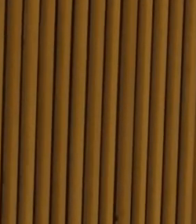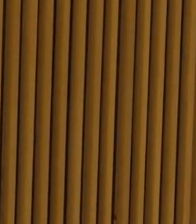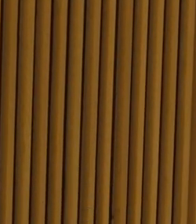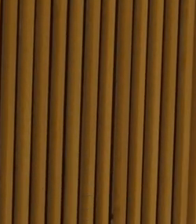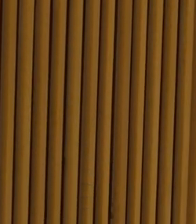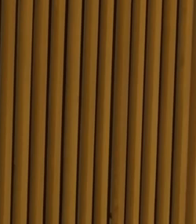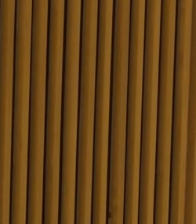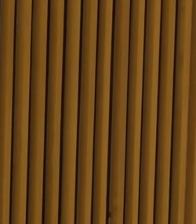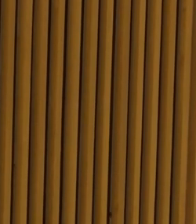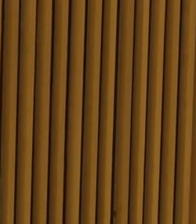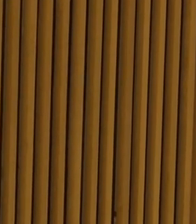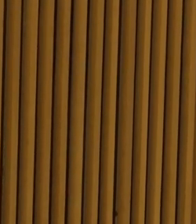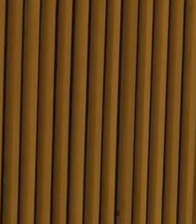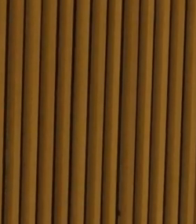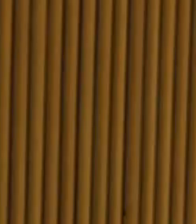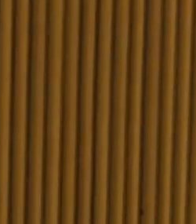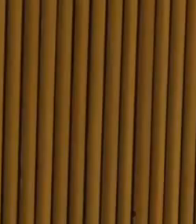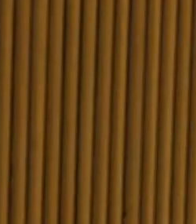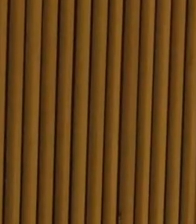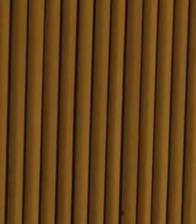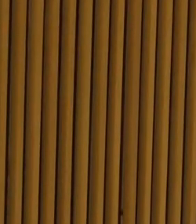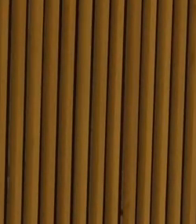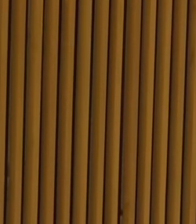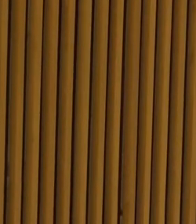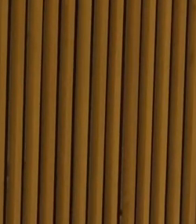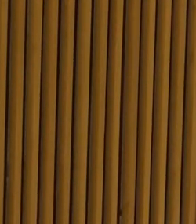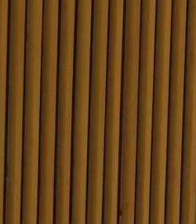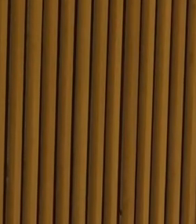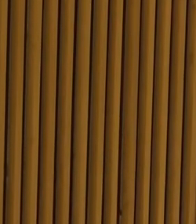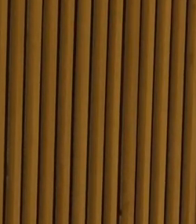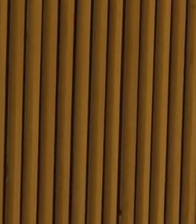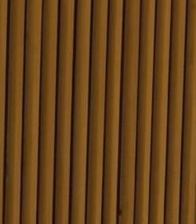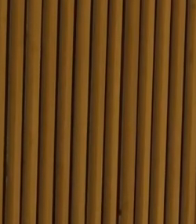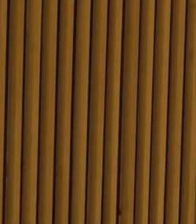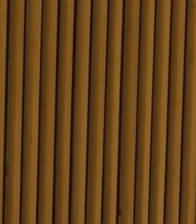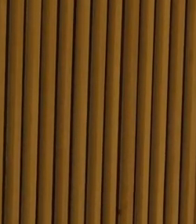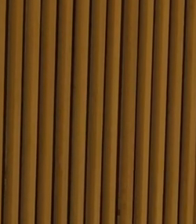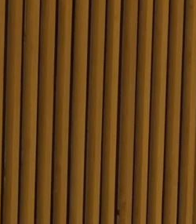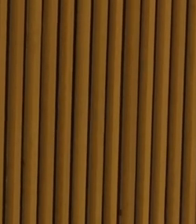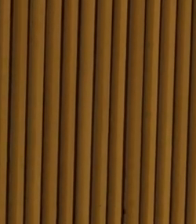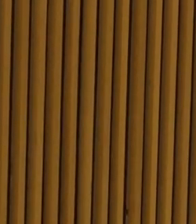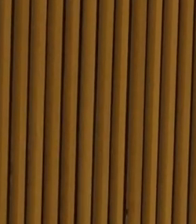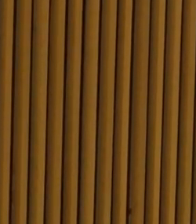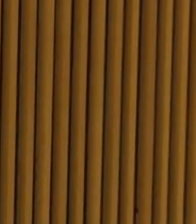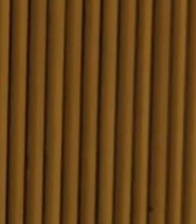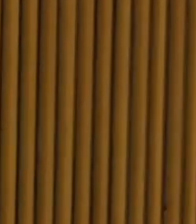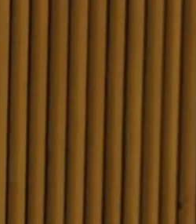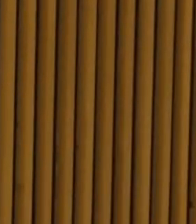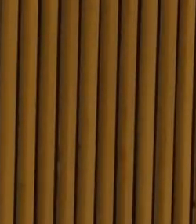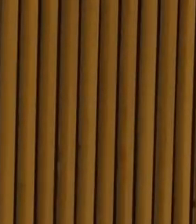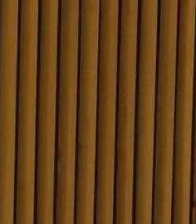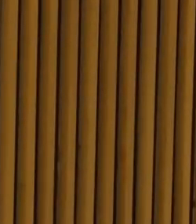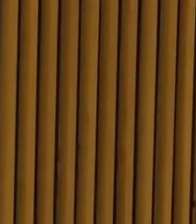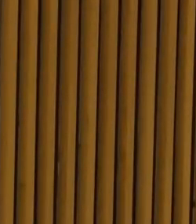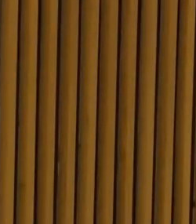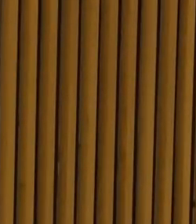dargelegt dass er die Kandidaten die Vorschläge des Oberbürgermeisters nicht kennt ich würde sie vielleicht noch mal